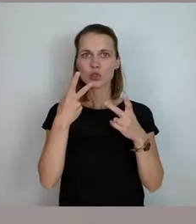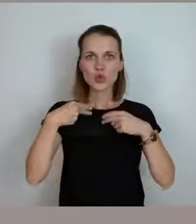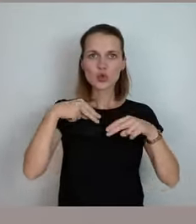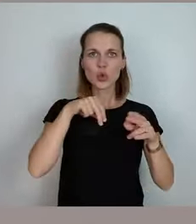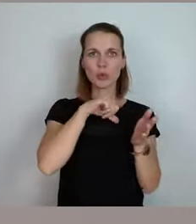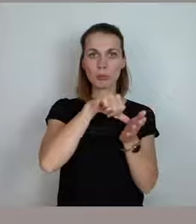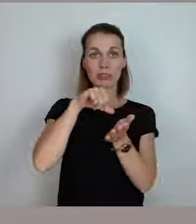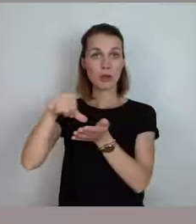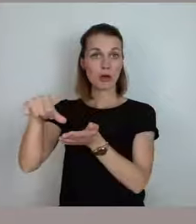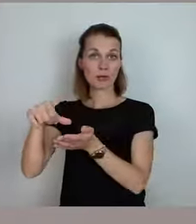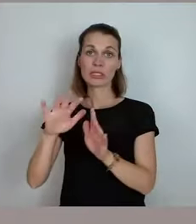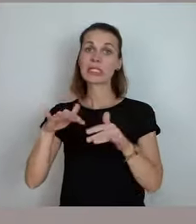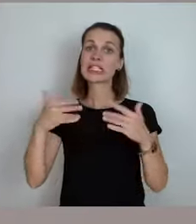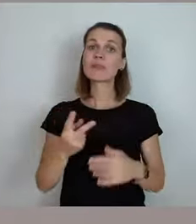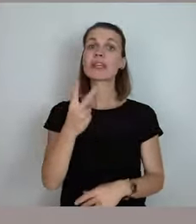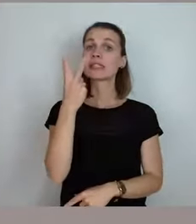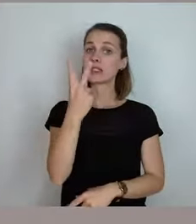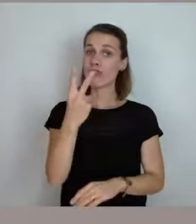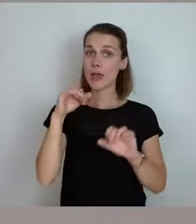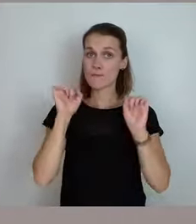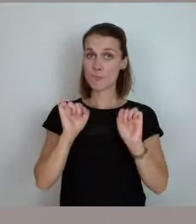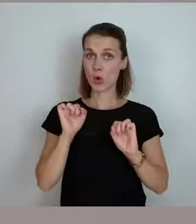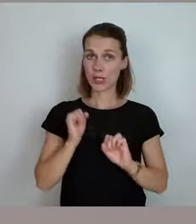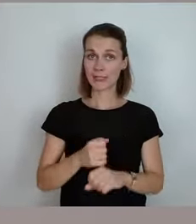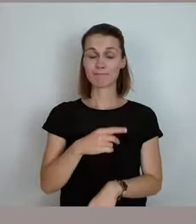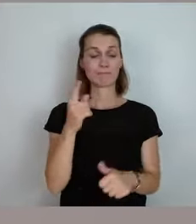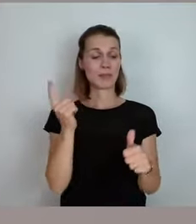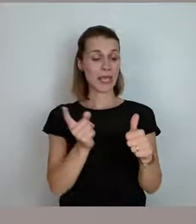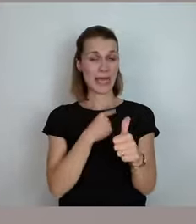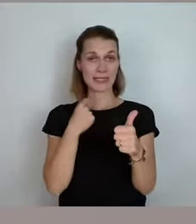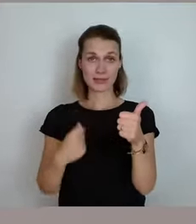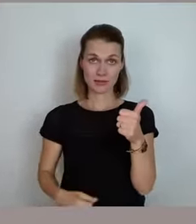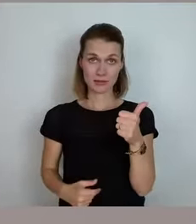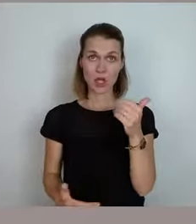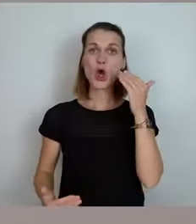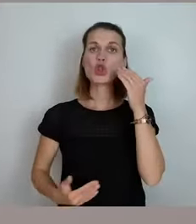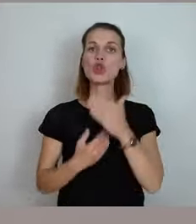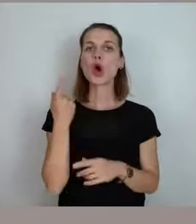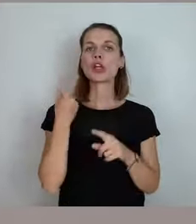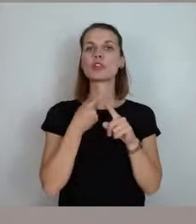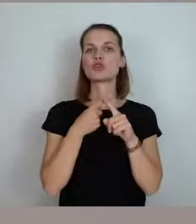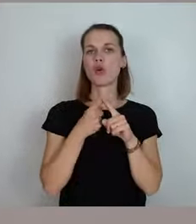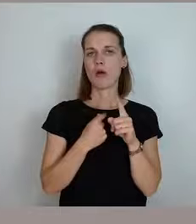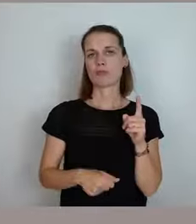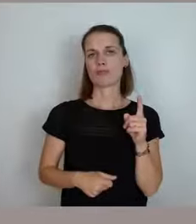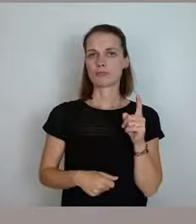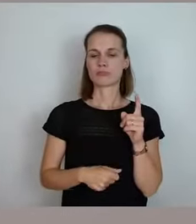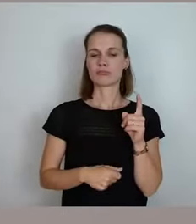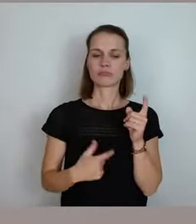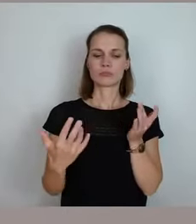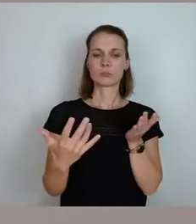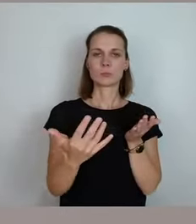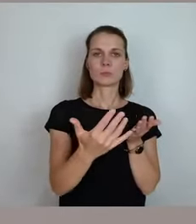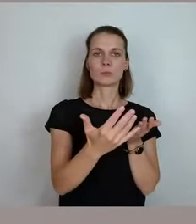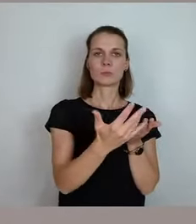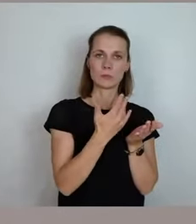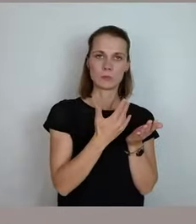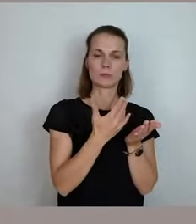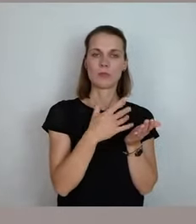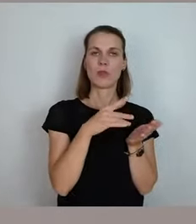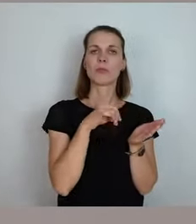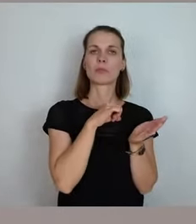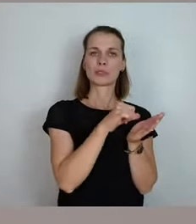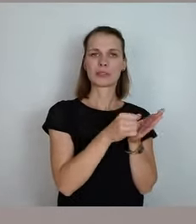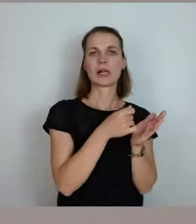Varianten. Die erste ist mit neuen Steuern und möglichst Steuer für diejenigen, die viel Geld